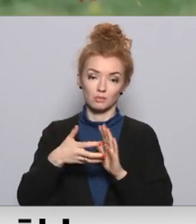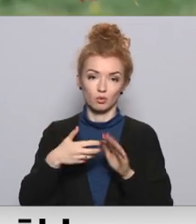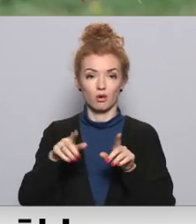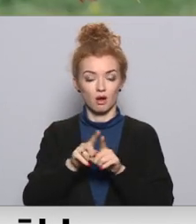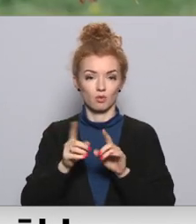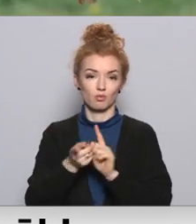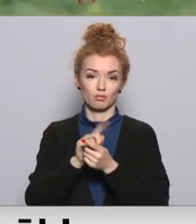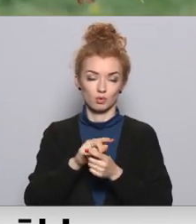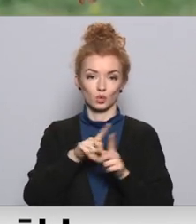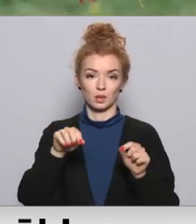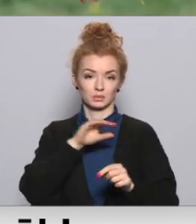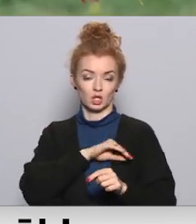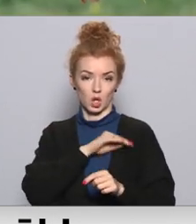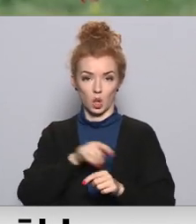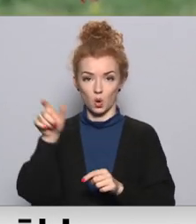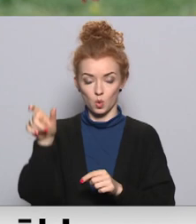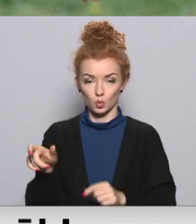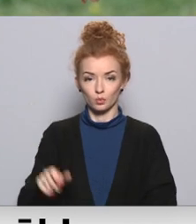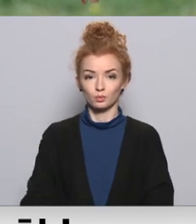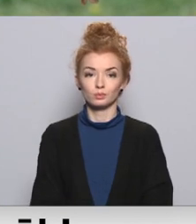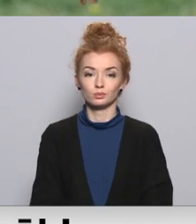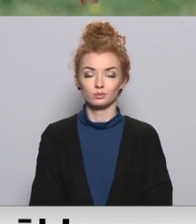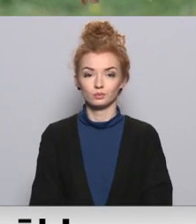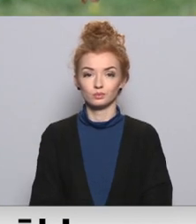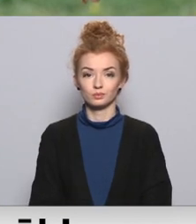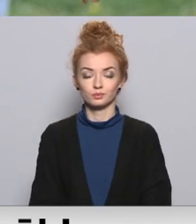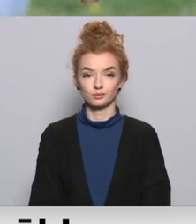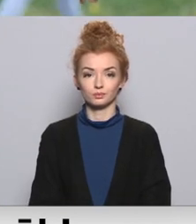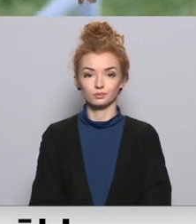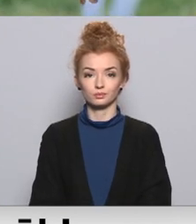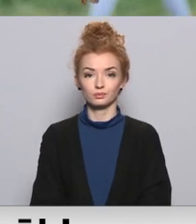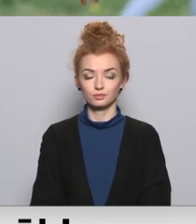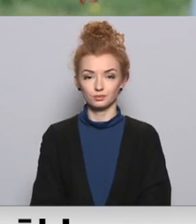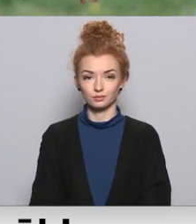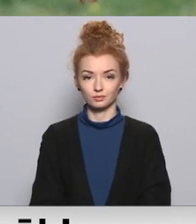psihologa palīdzību. Sanita Liepiņa, Elīza Paula Vegnera, Terezi Matisona, TV9 Pakā.